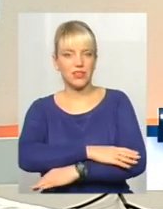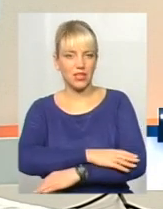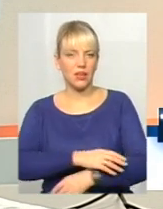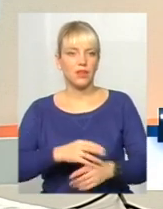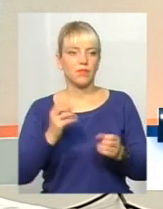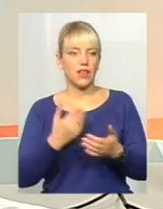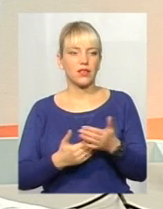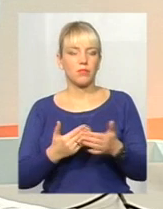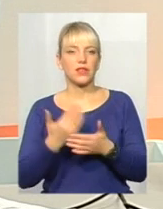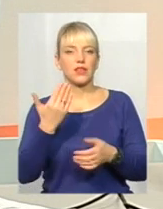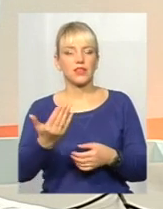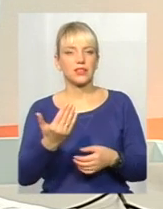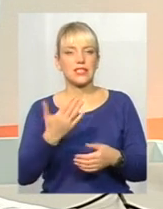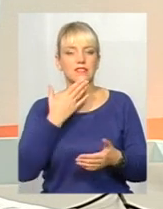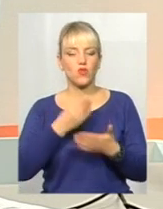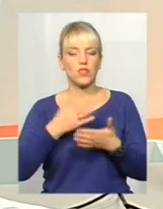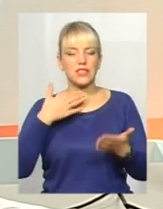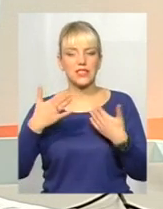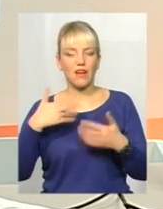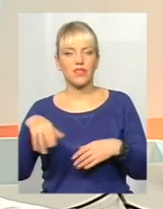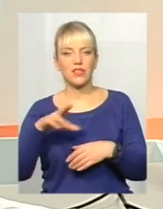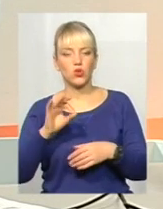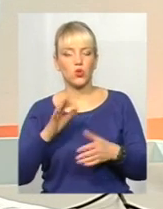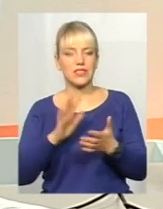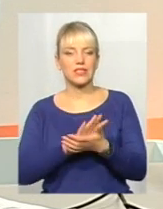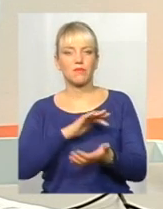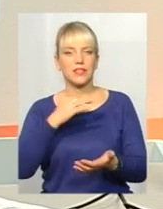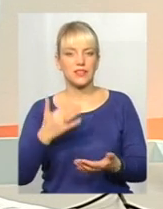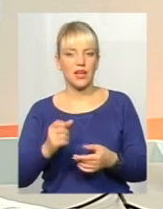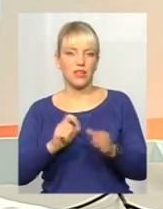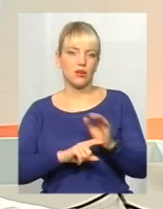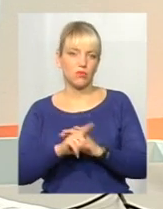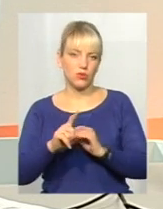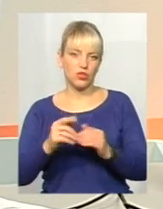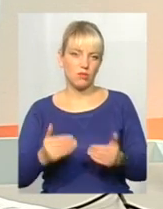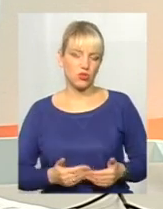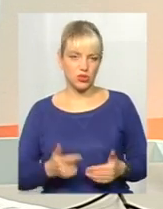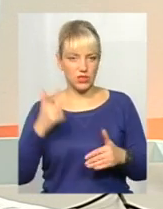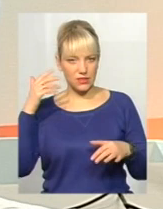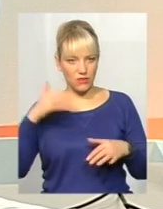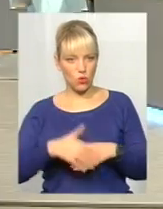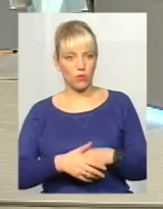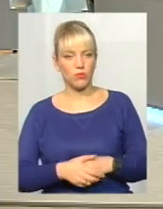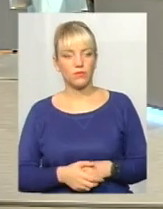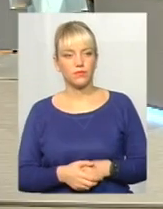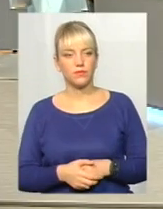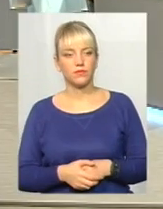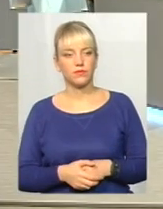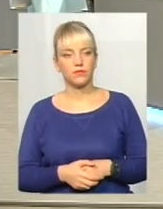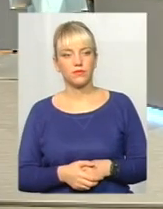своє ставлення до питання сміття і почнемо жити свідомо. Пані Інна?